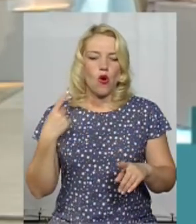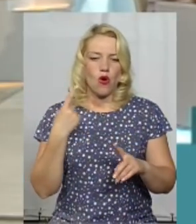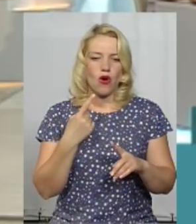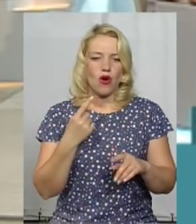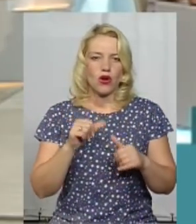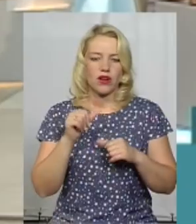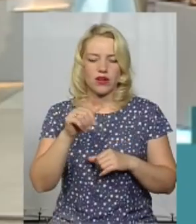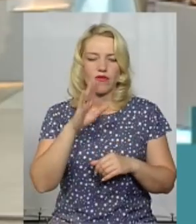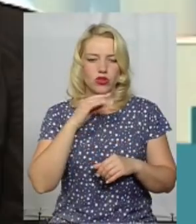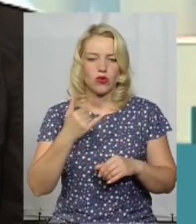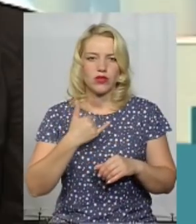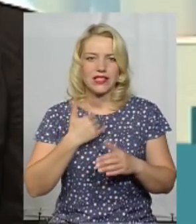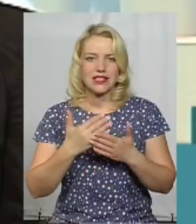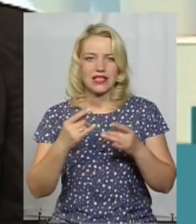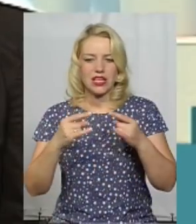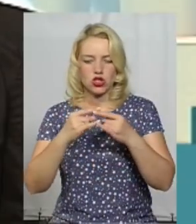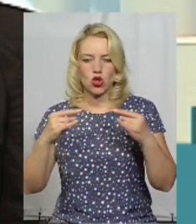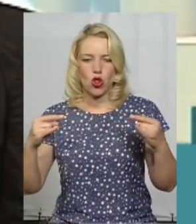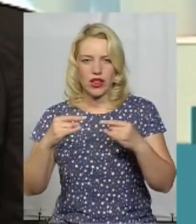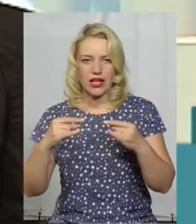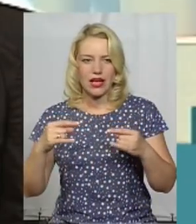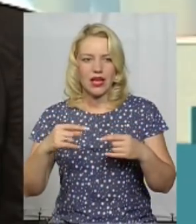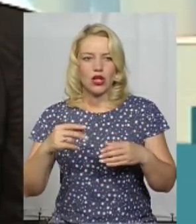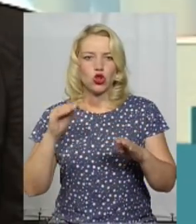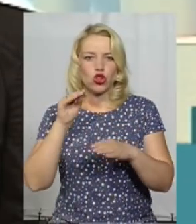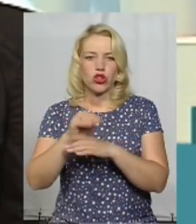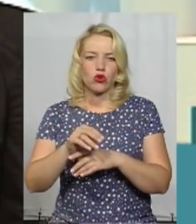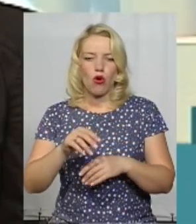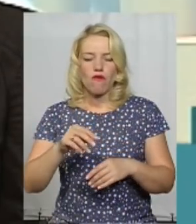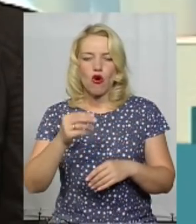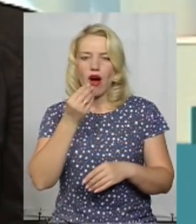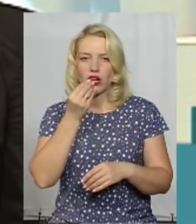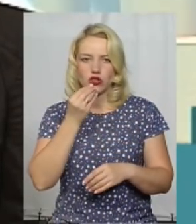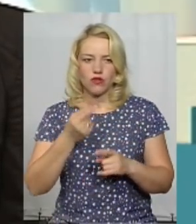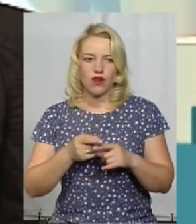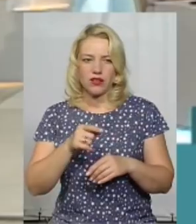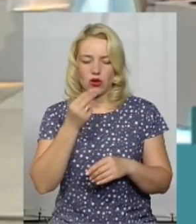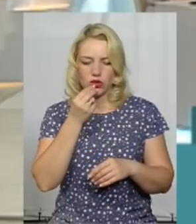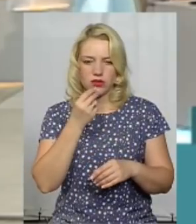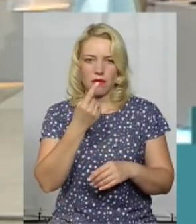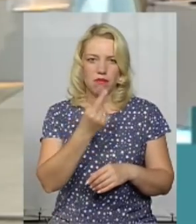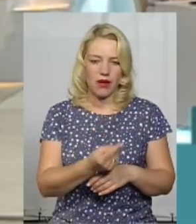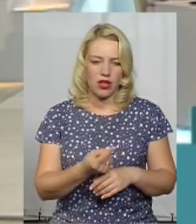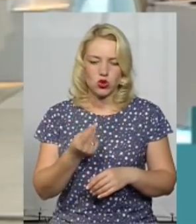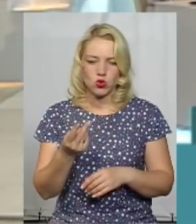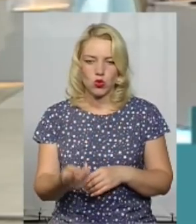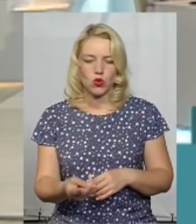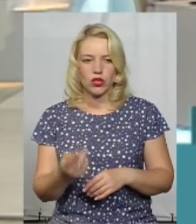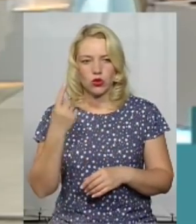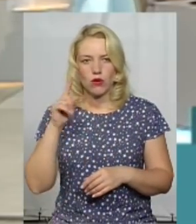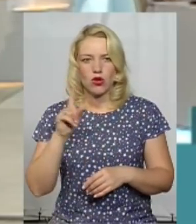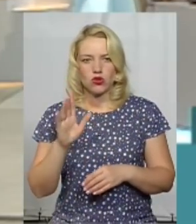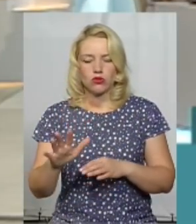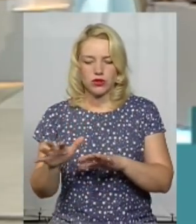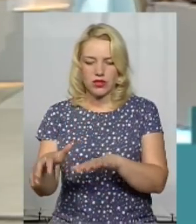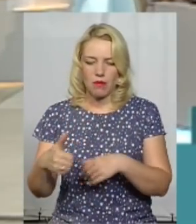харчування. Чому? Тому що в людини психологічний стан. Вона їсть перше. Друге, вона думає, що вона забере в кімнату. Вона буде їсти за